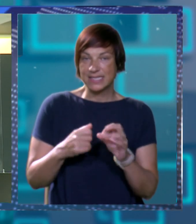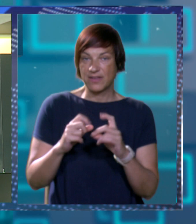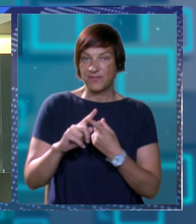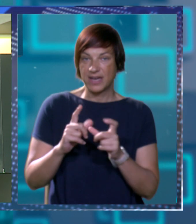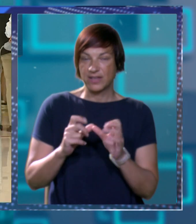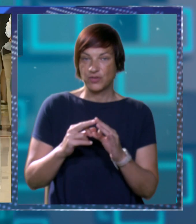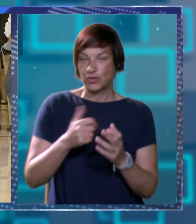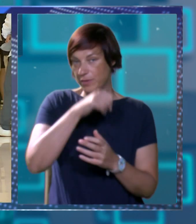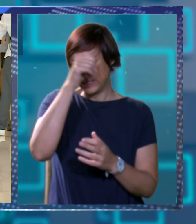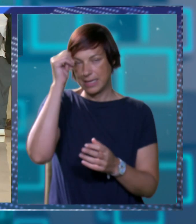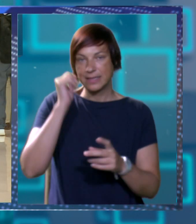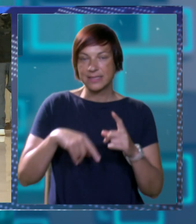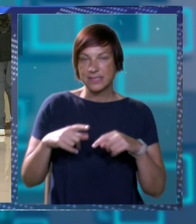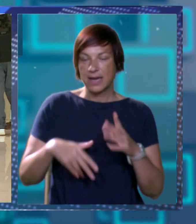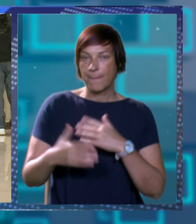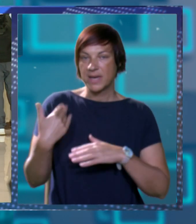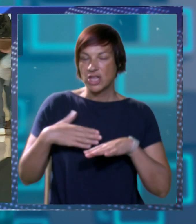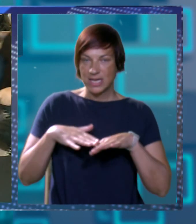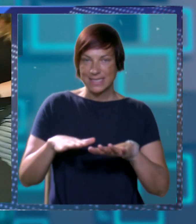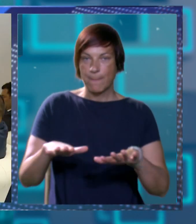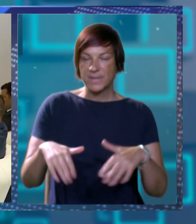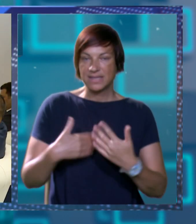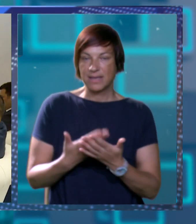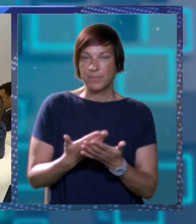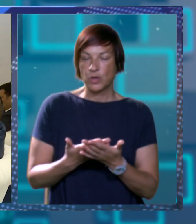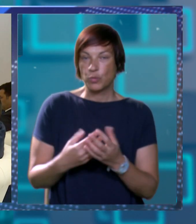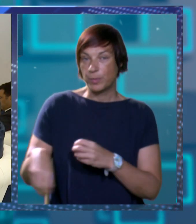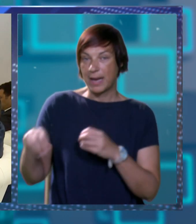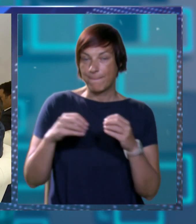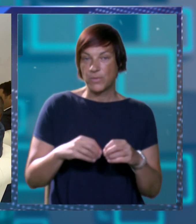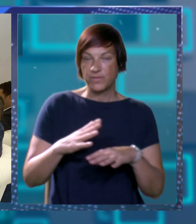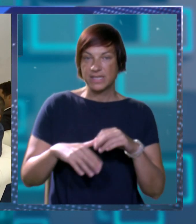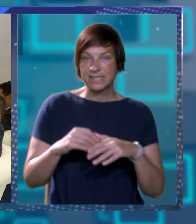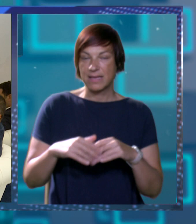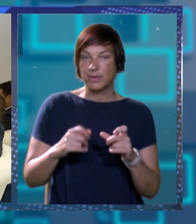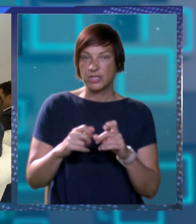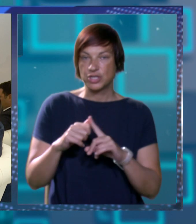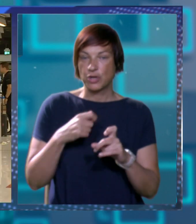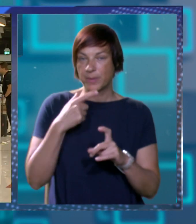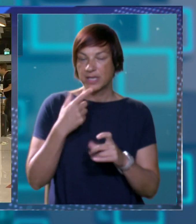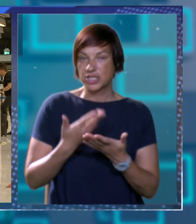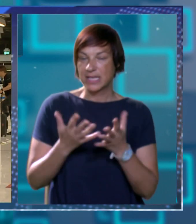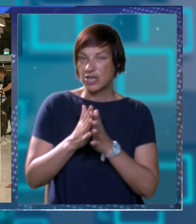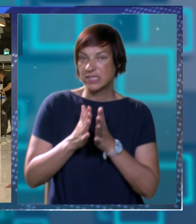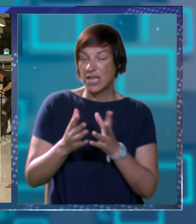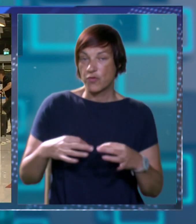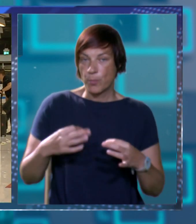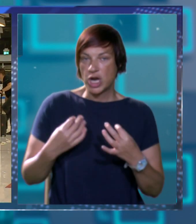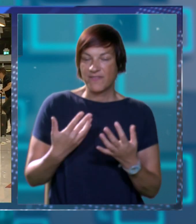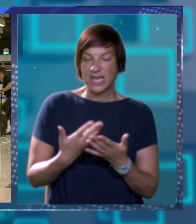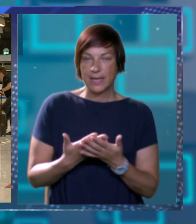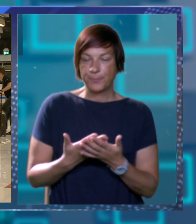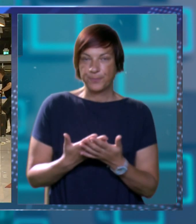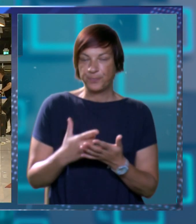koji je ranije nosio titulu tradicionalnog leta prije dolaska pandemije. Upravo je njegov povratak zadovoljno ističe Šouber jedan od znakova oporavka.